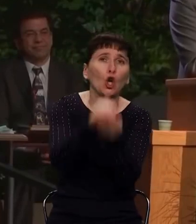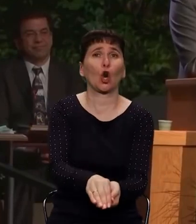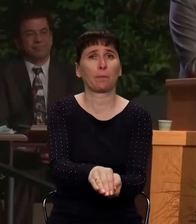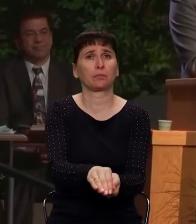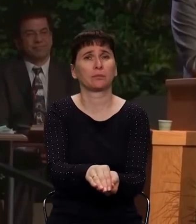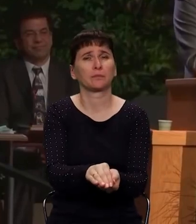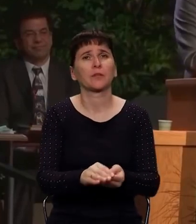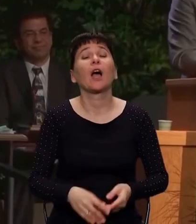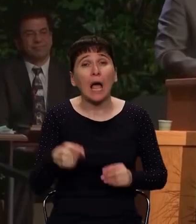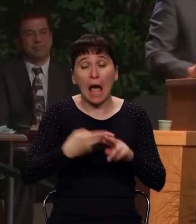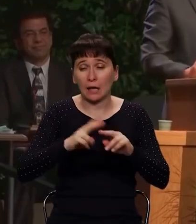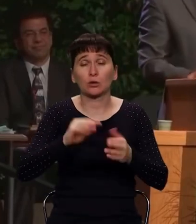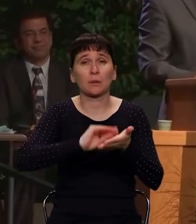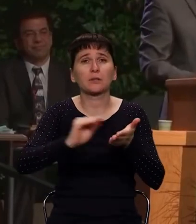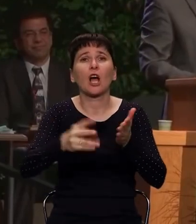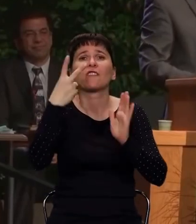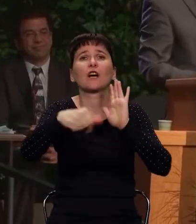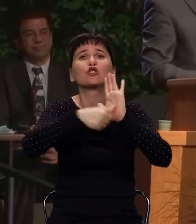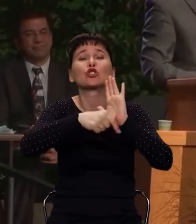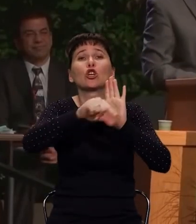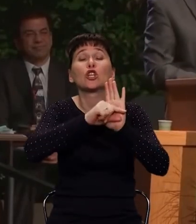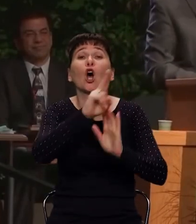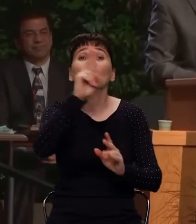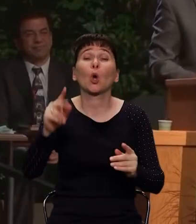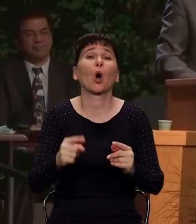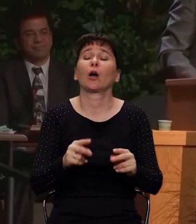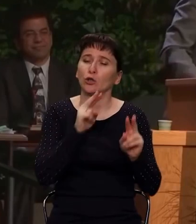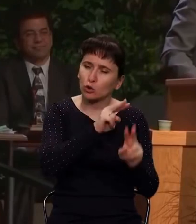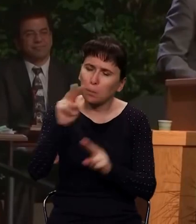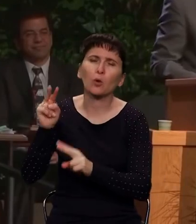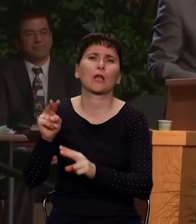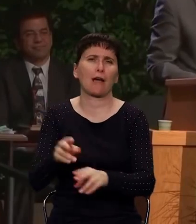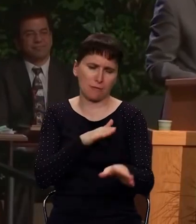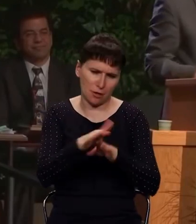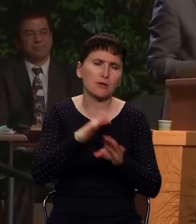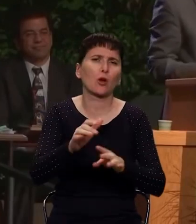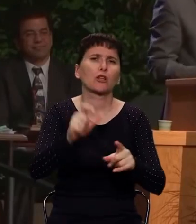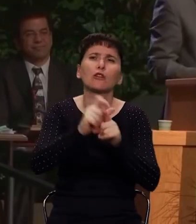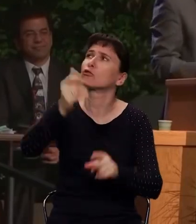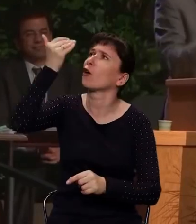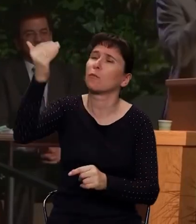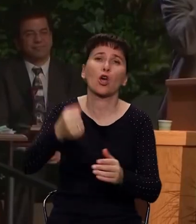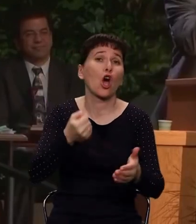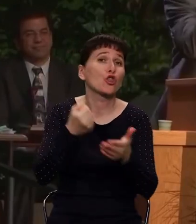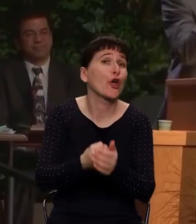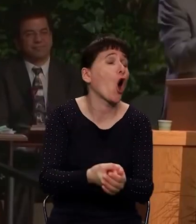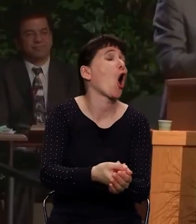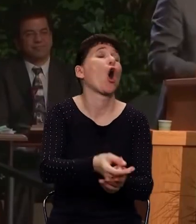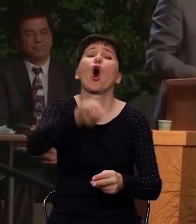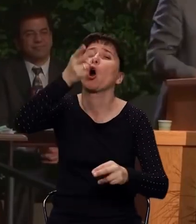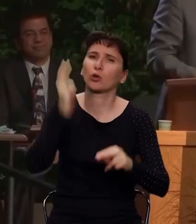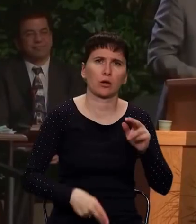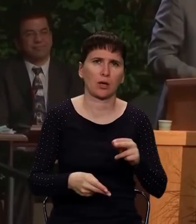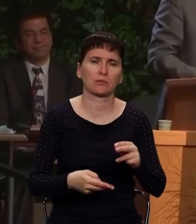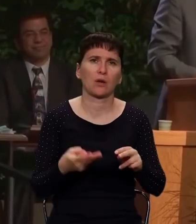тексте 26, кто побеждает и соблюдает дела мои до конца, Бог ценит верными людьми, которые до конца